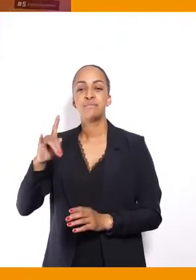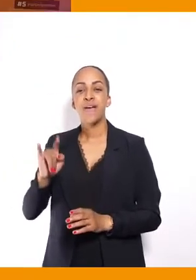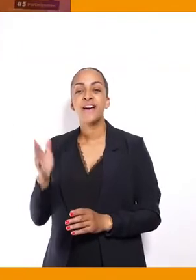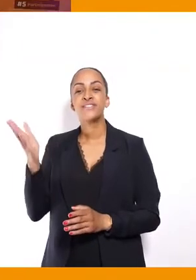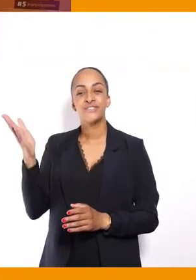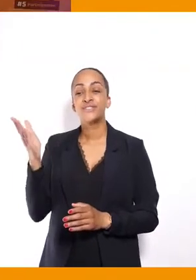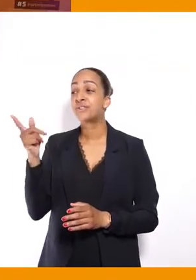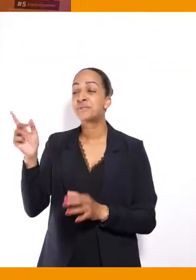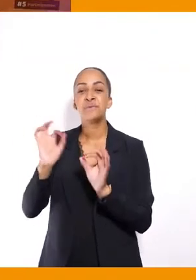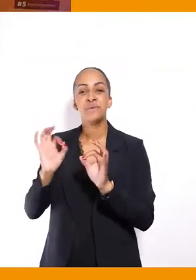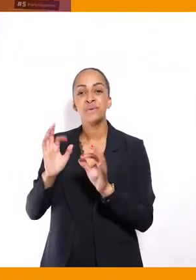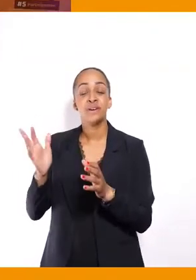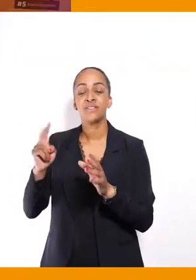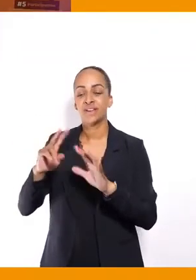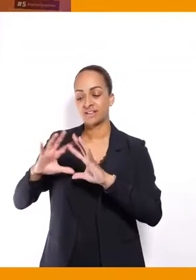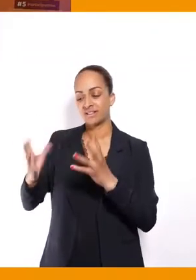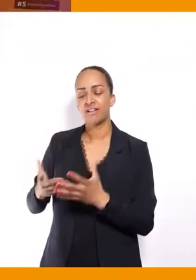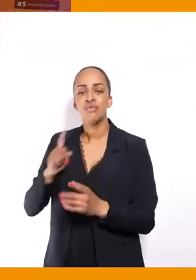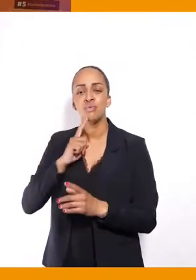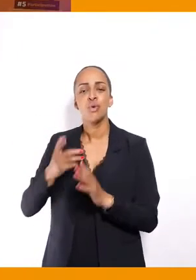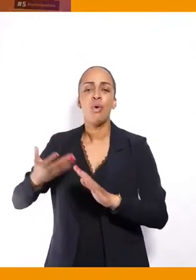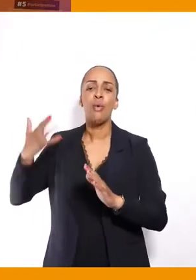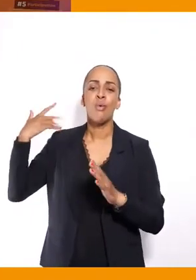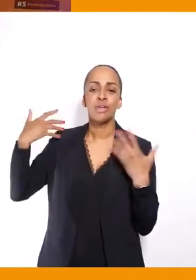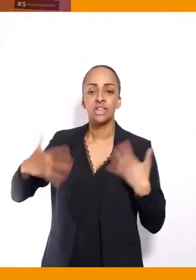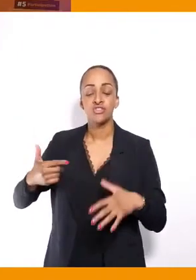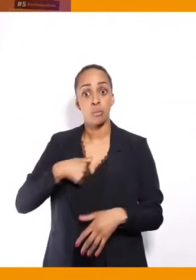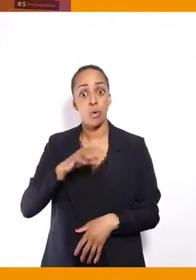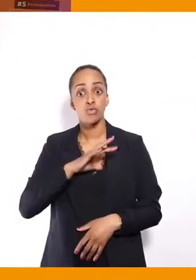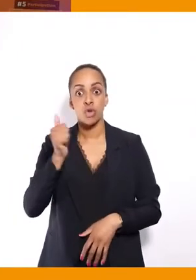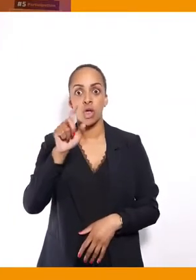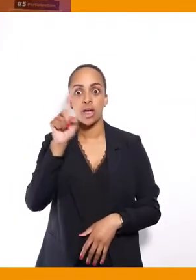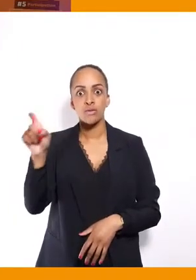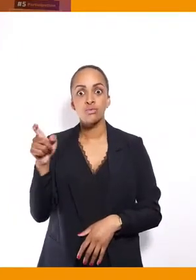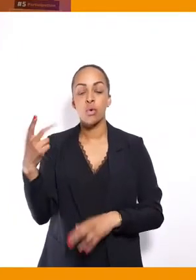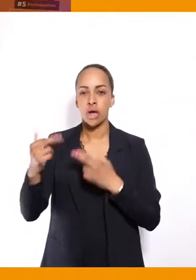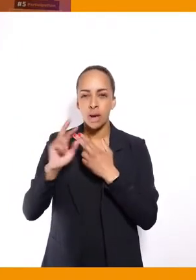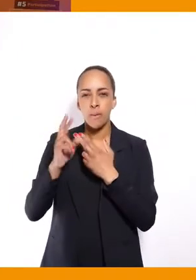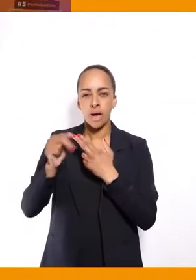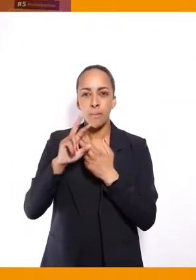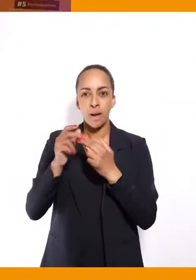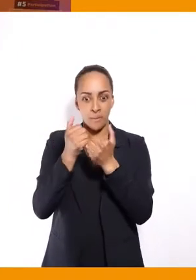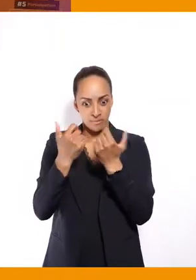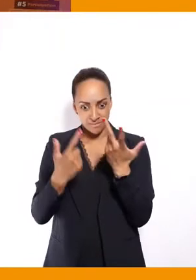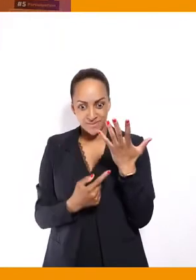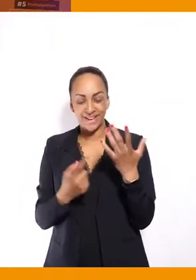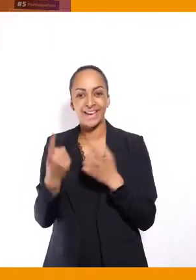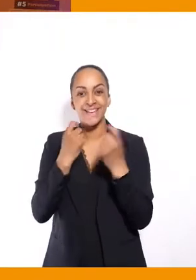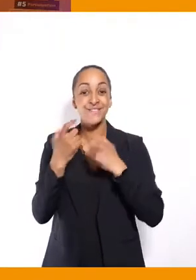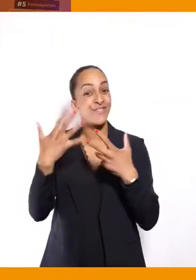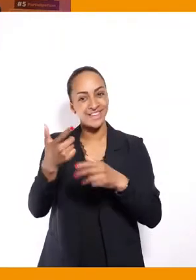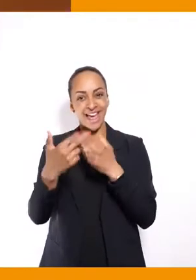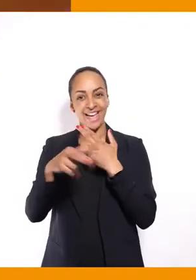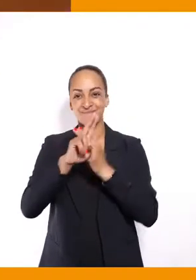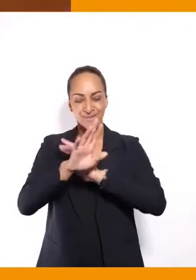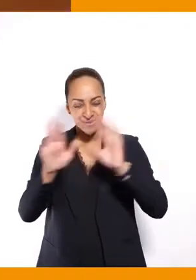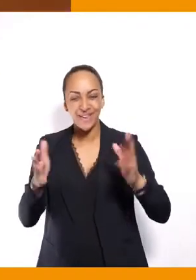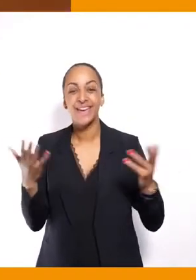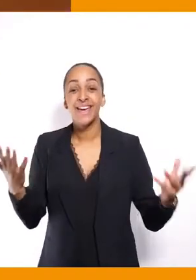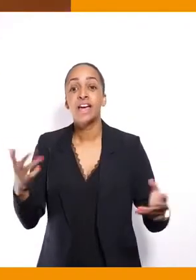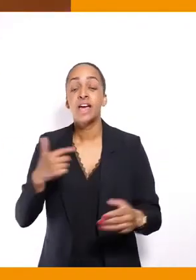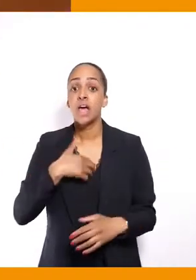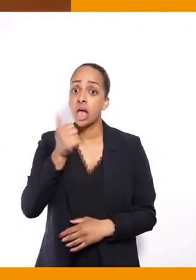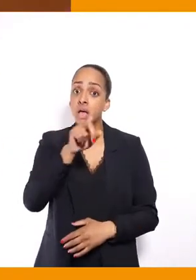de manière générale depuis longtemps. Moi, j'avais une question, parce que là, vous avez déjà répondu à plusieurs questions, mais j'avais une question aussi sur le...